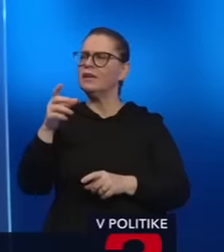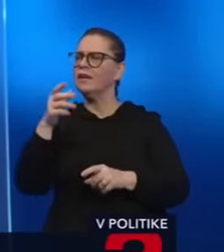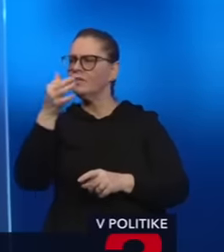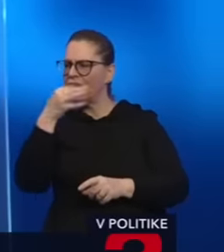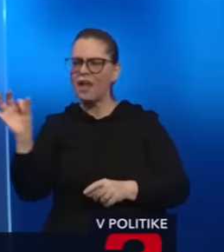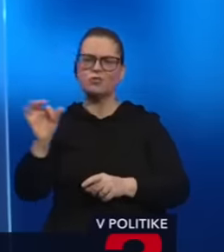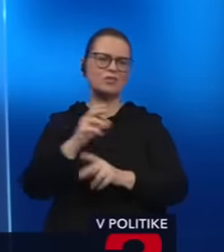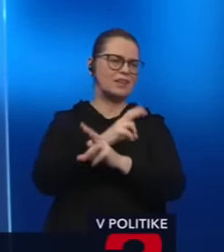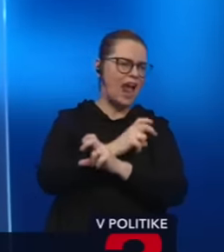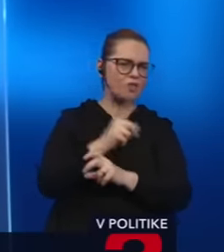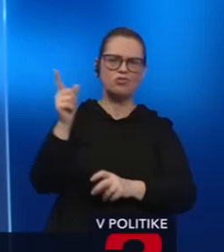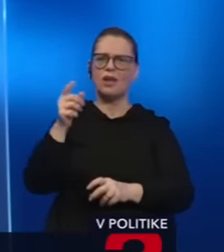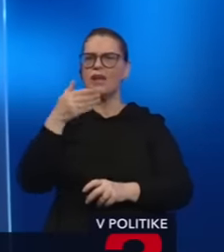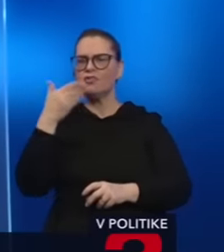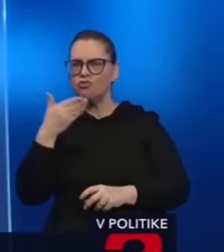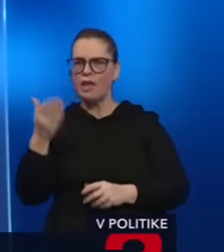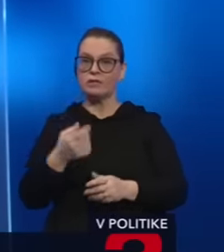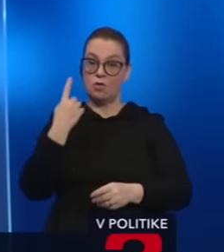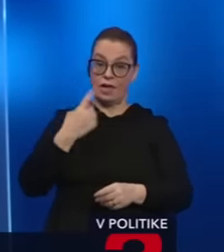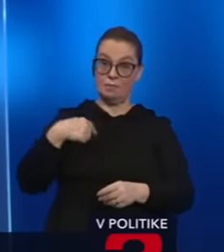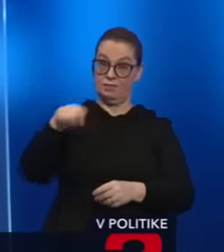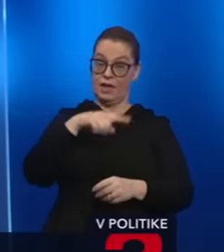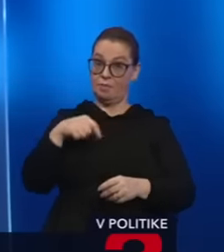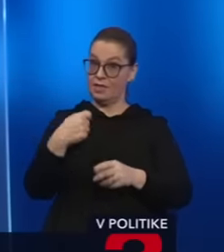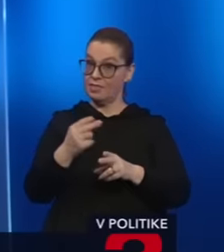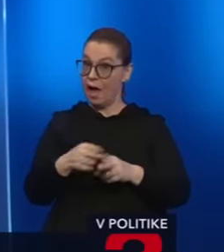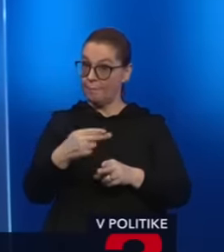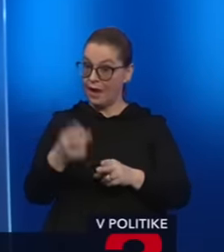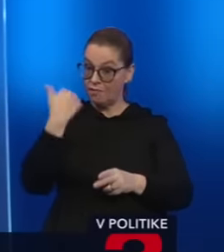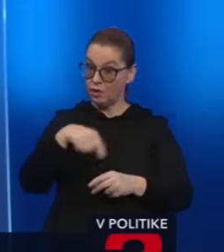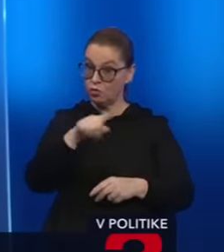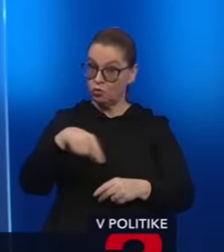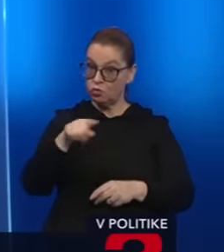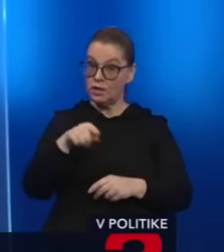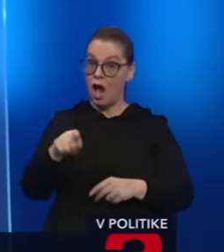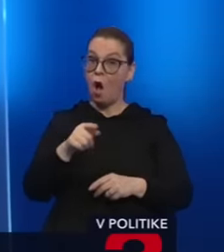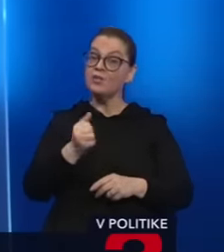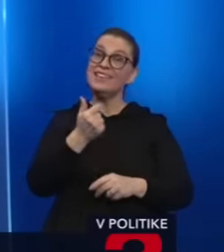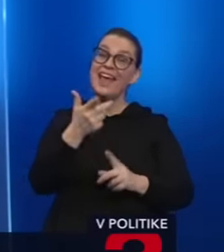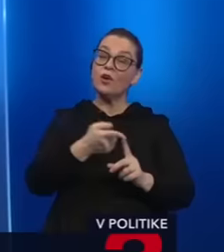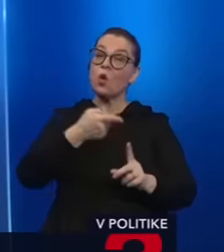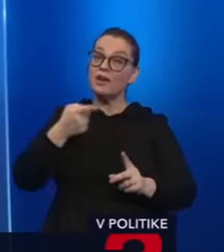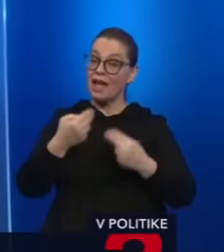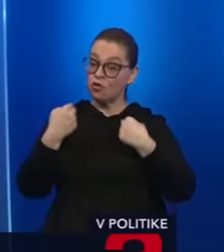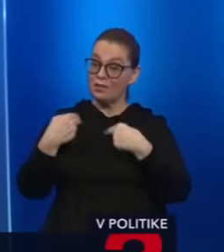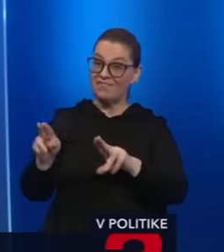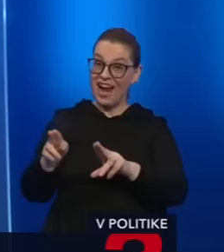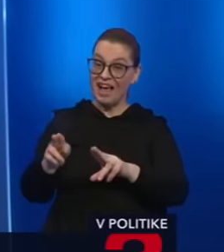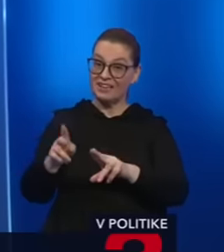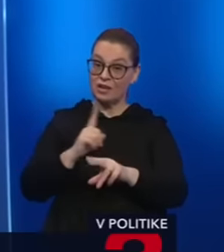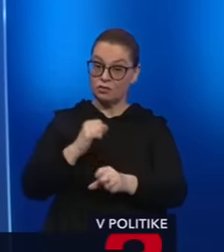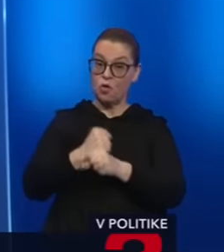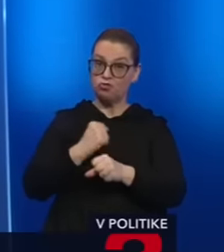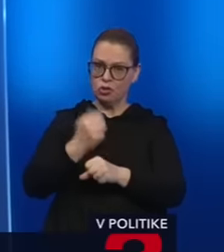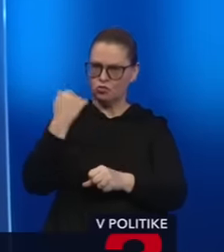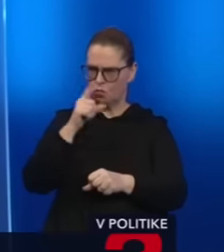a aj Česká republika, pokiaľ ich dokážeme napraviť a tí ľudia niekoľkonásobne vrátia to, čo svojou činnosťou